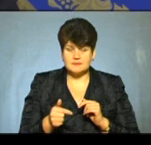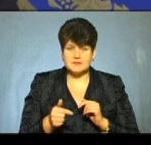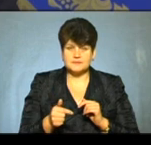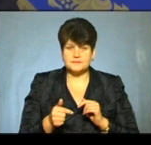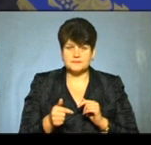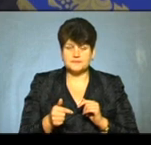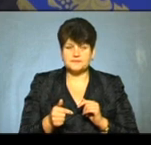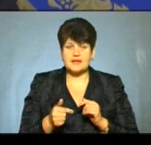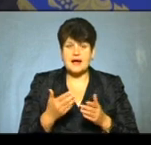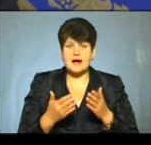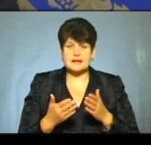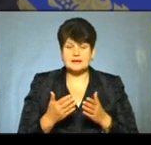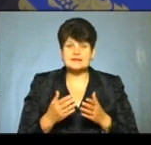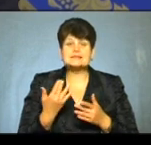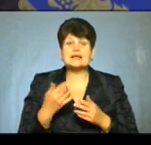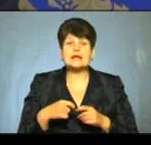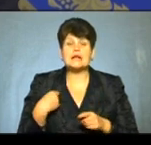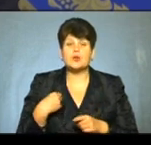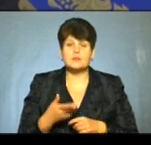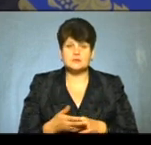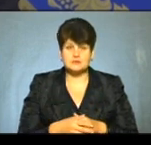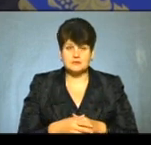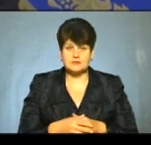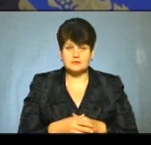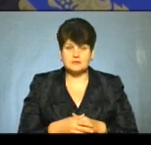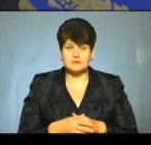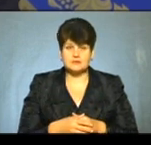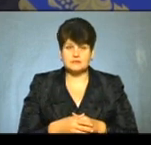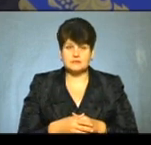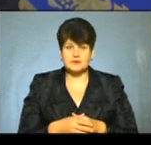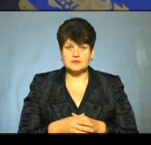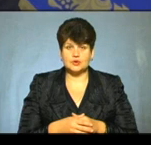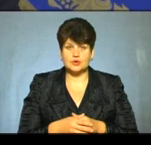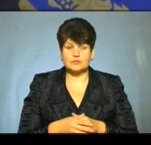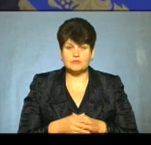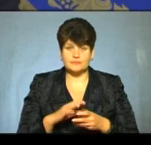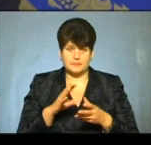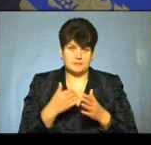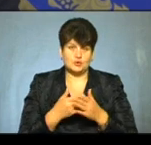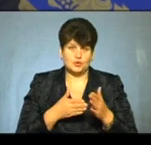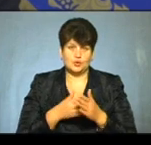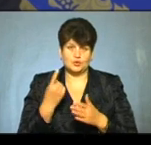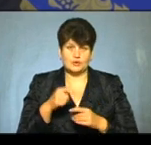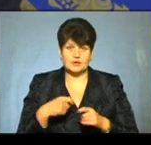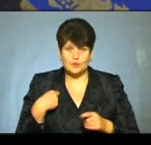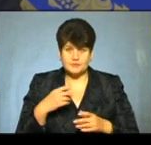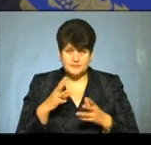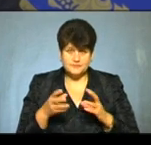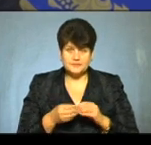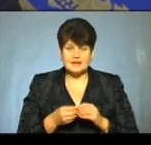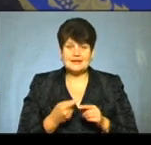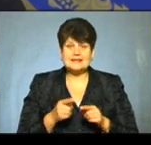Турбували від доріг. Але… Скільки кілометрів? Ну, я так скажу, до кілометра в цілому. Але це